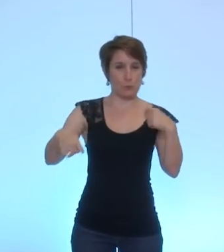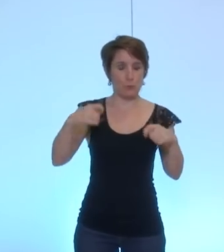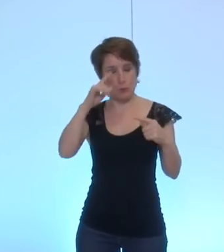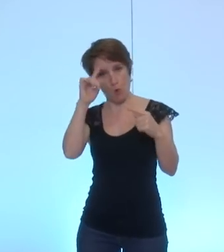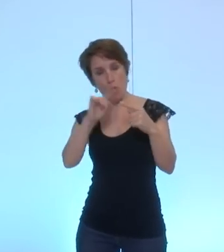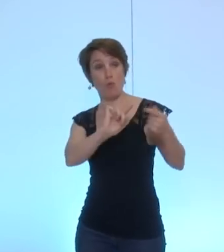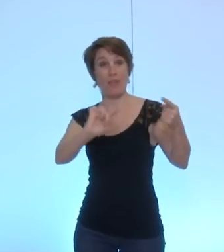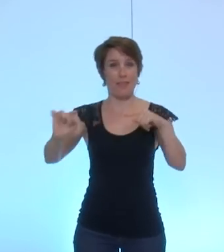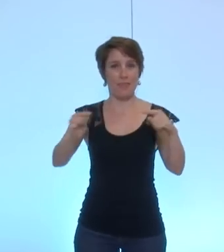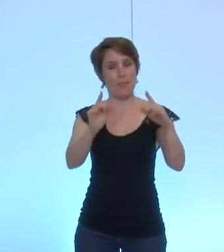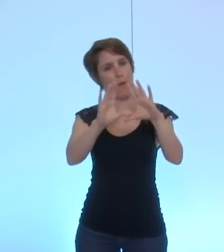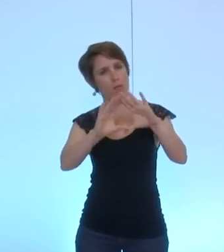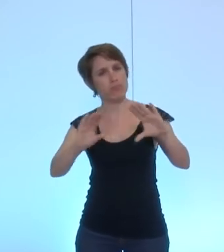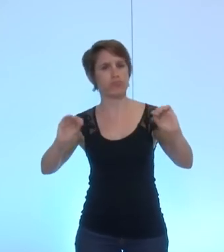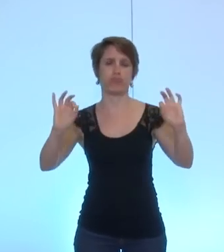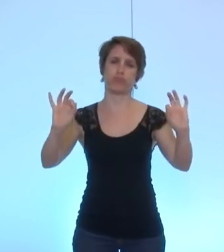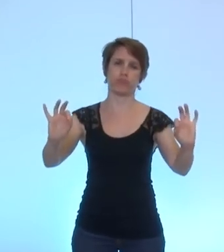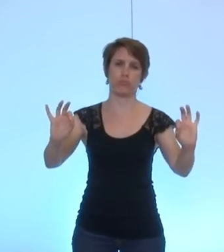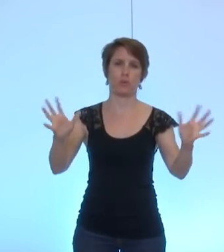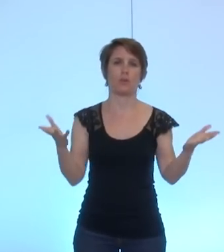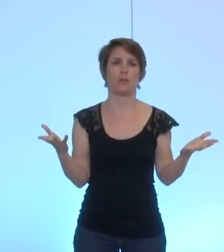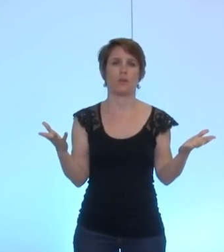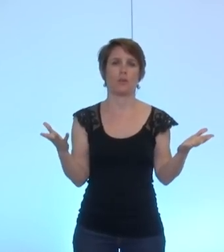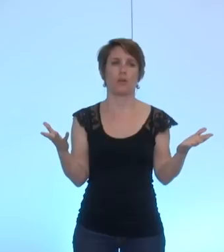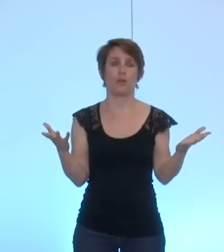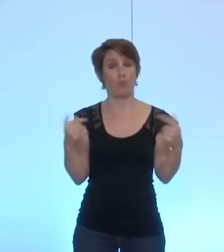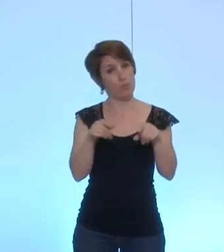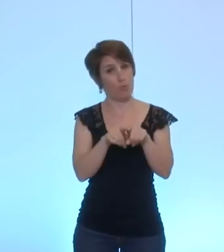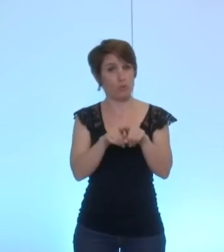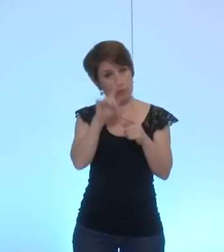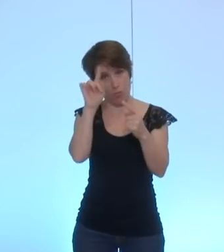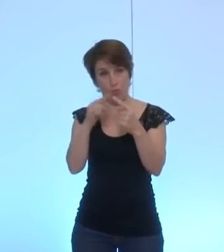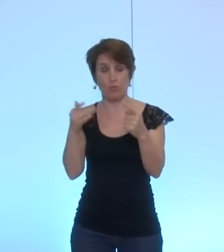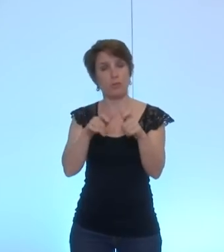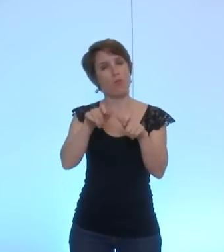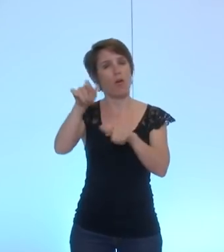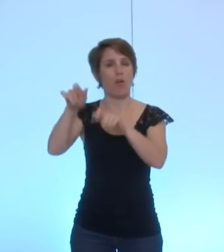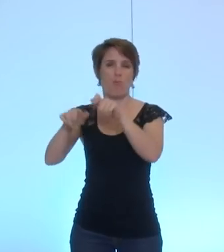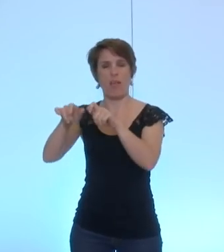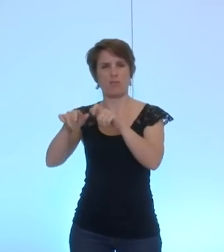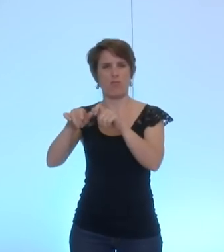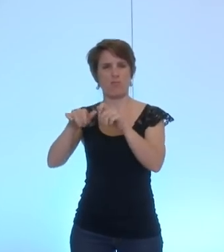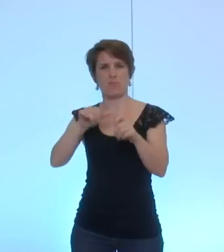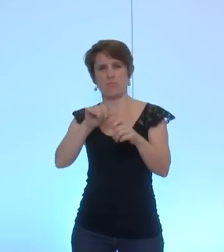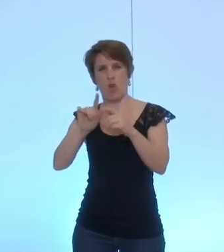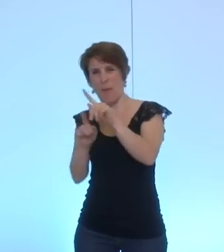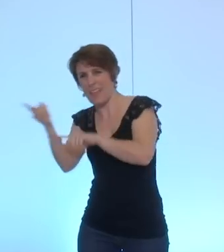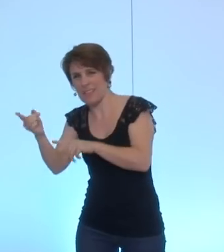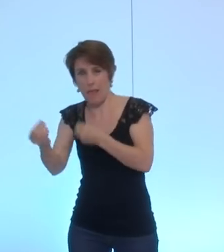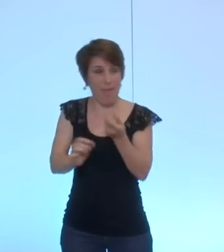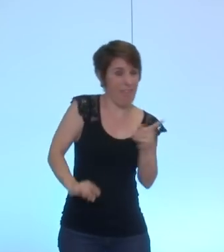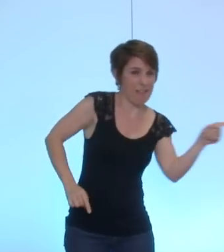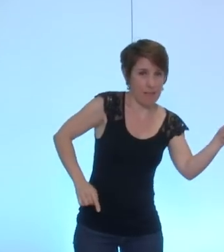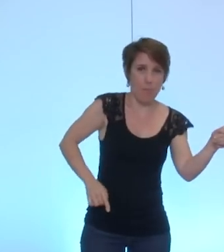apaisé et que surtout il ne permette pas aux positions les plus radicales de l'emporter ou même parfois